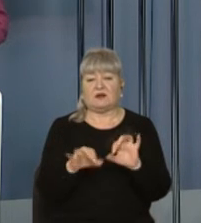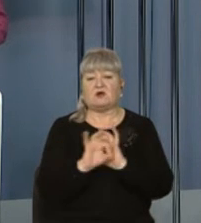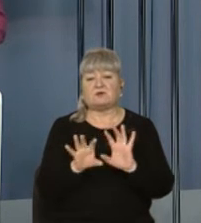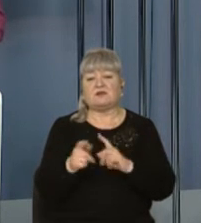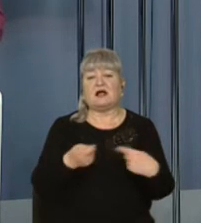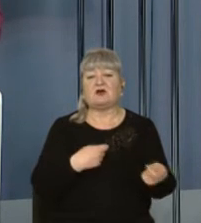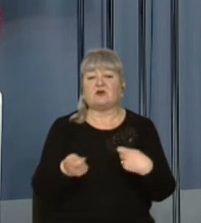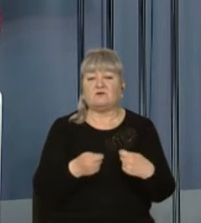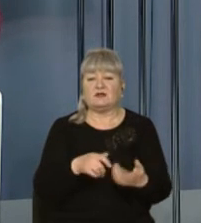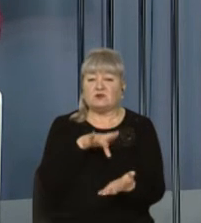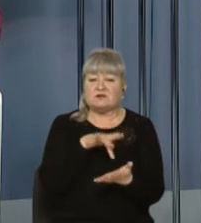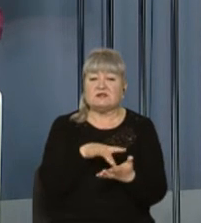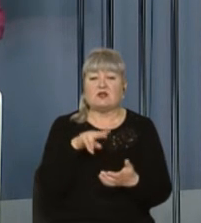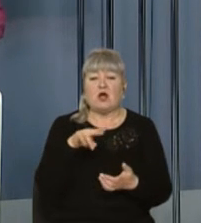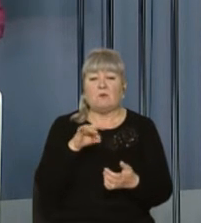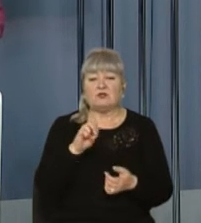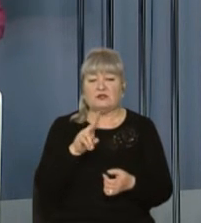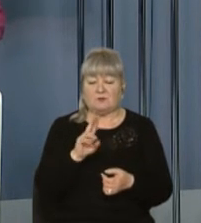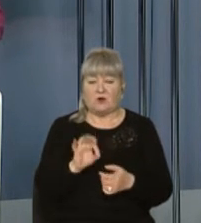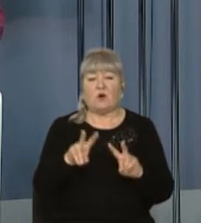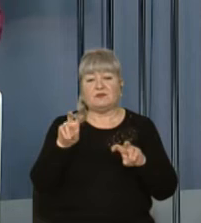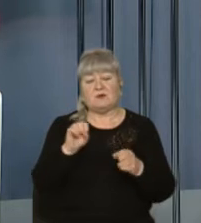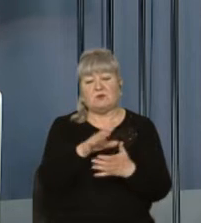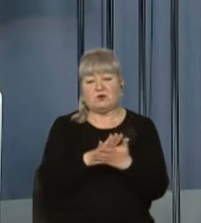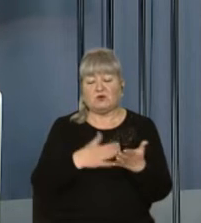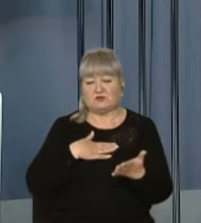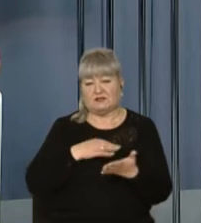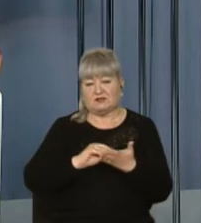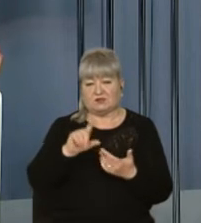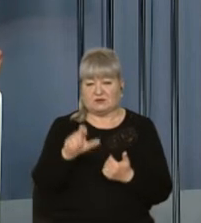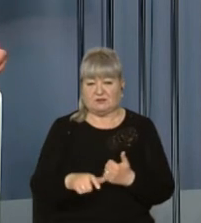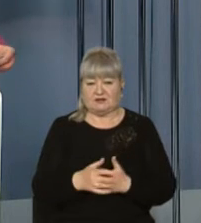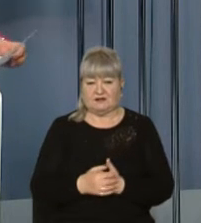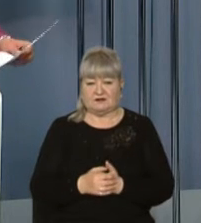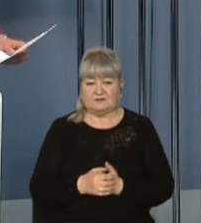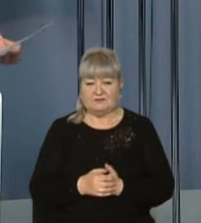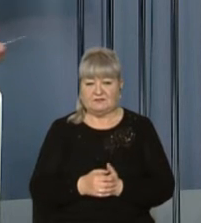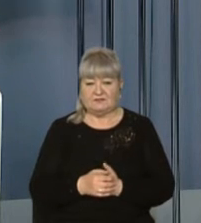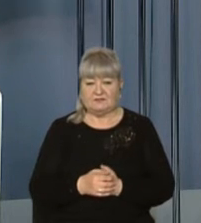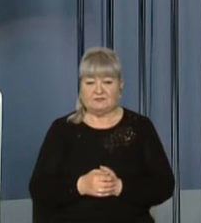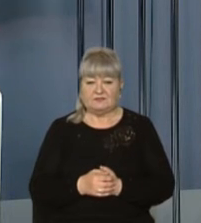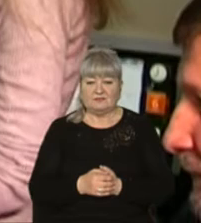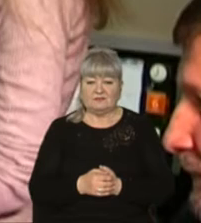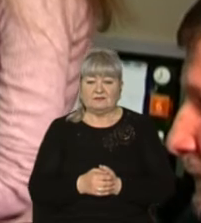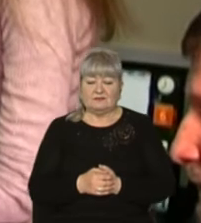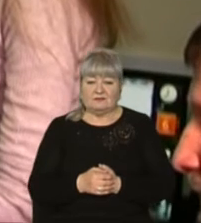керівниця ресурсного центру Оксана Потимко. Тему продовжить наша кореспондентка Катерина Содловська. Далі у сюжеті.